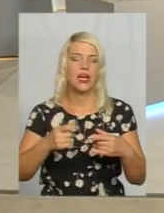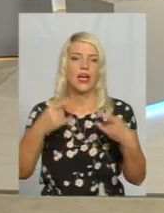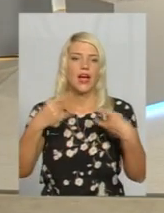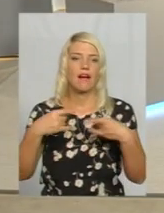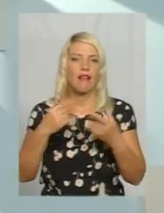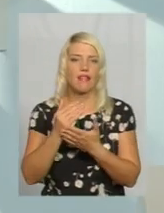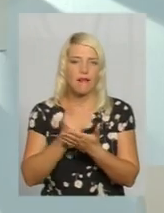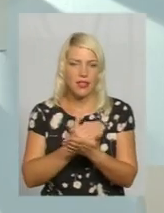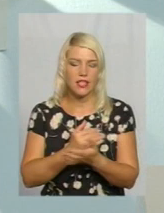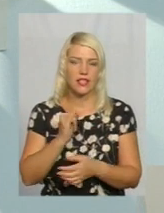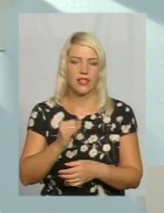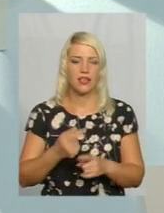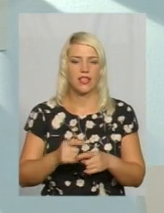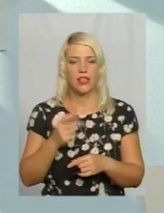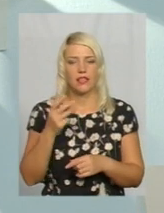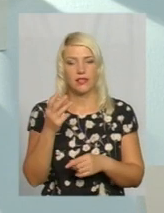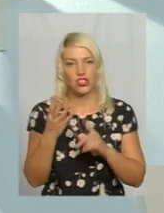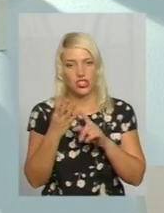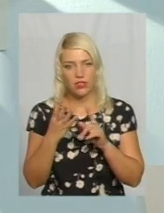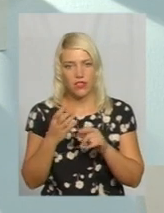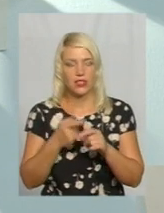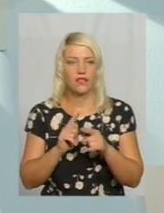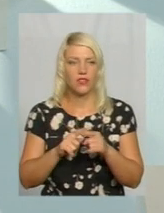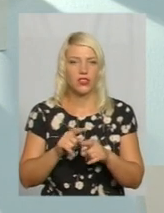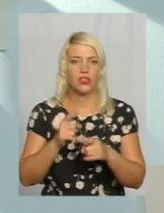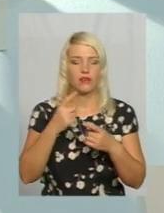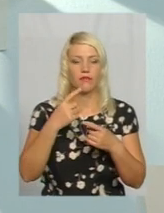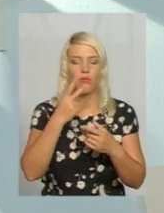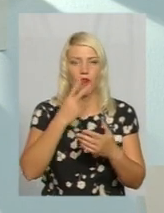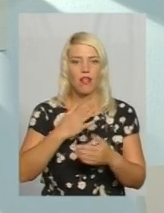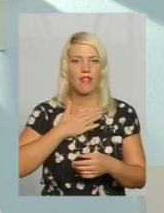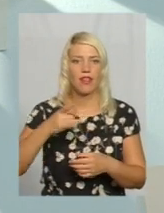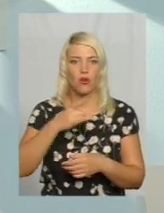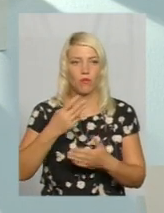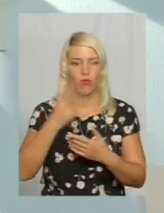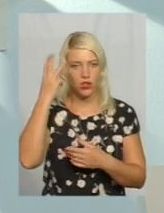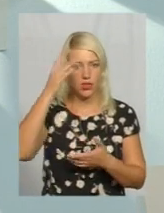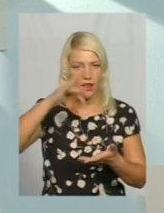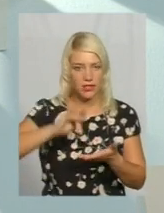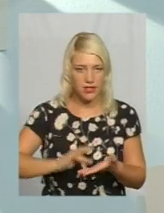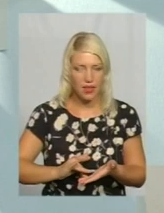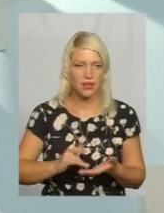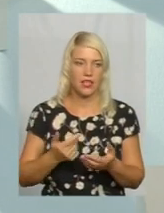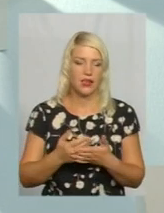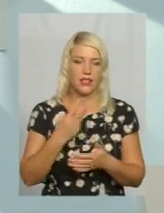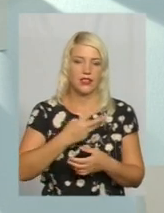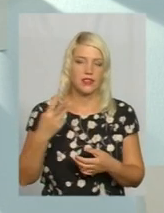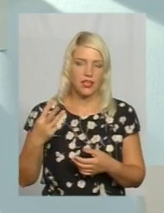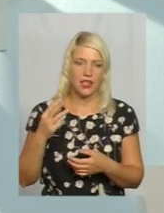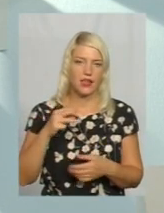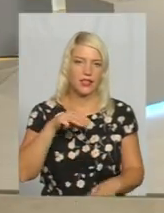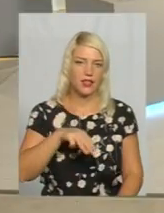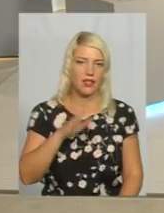зокрема, розповсюджує сигнали регіональних телерадіокомпаній. нашій області це Поділля-центр, 33-й канал і